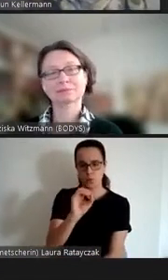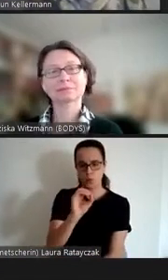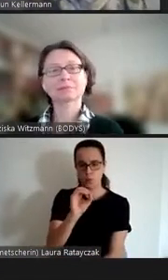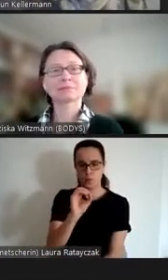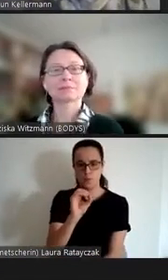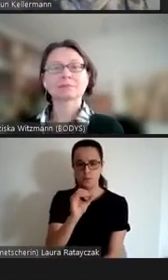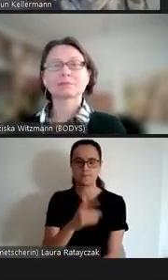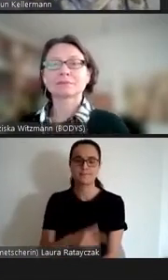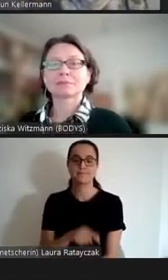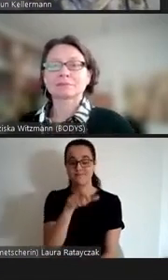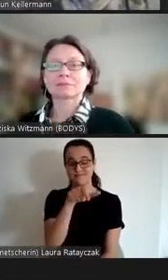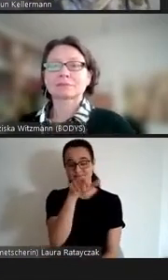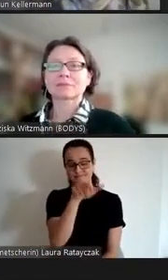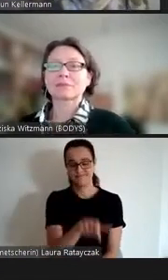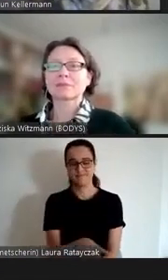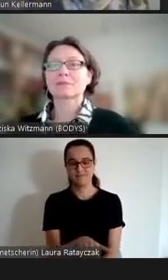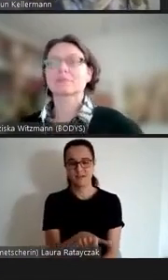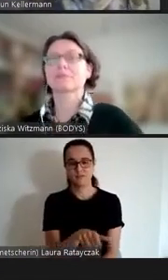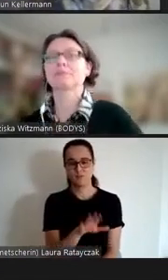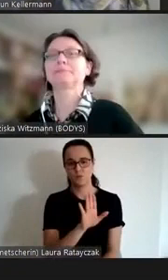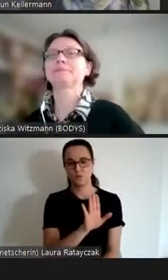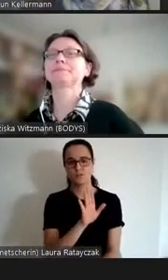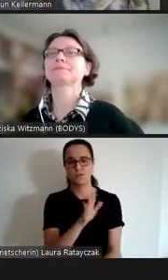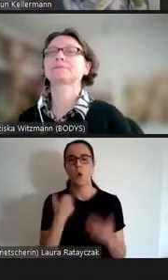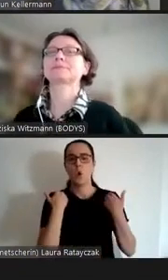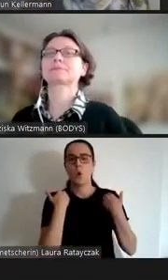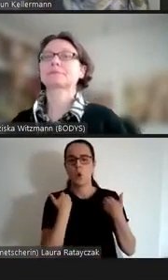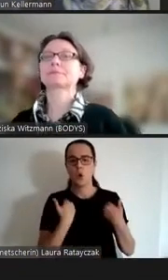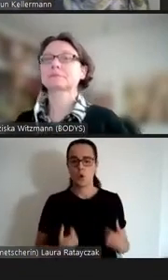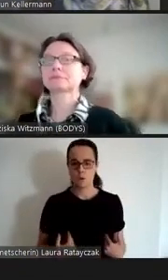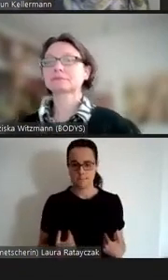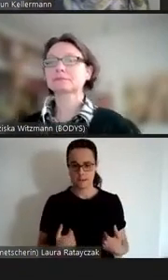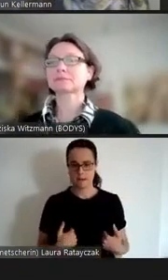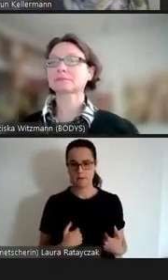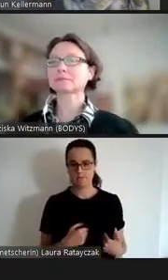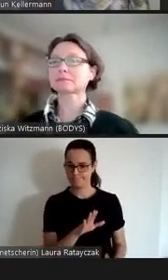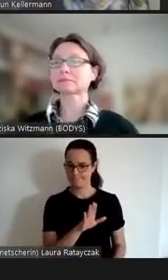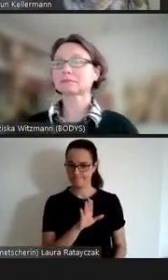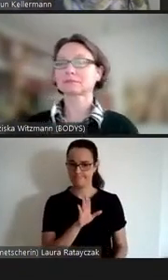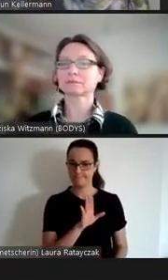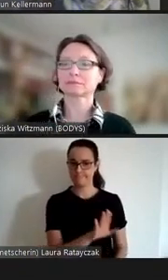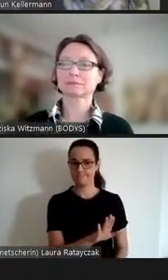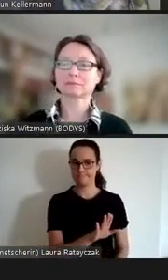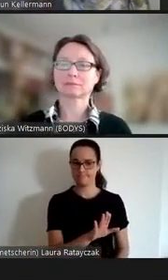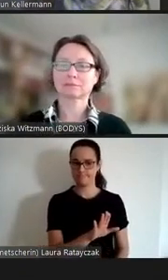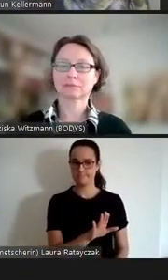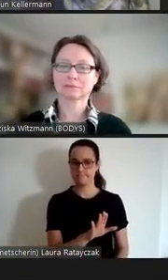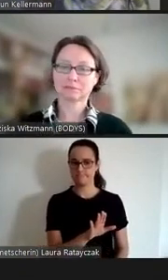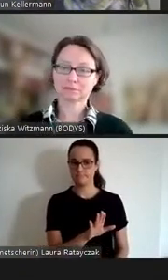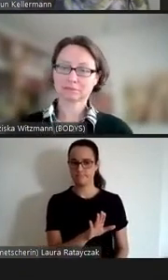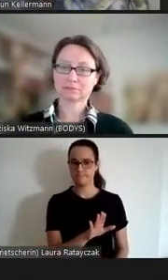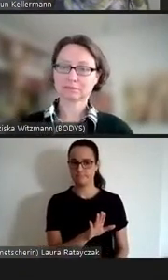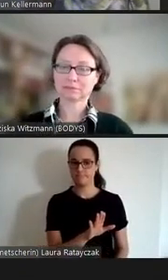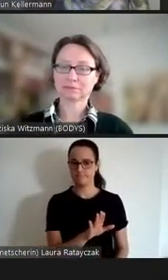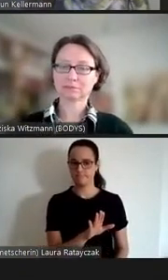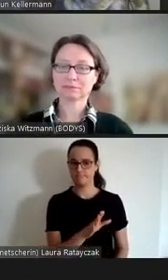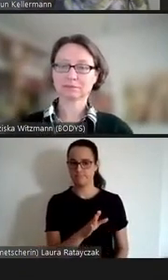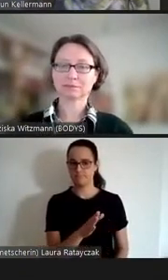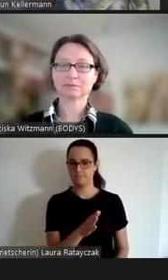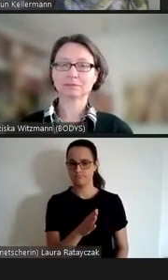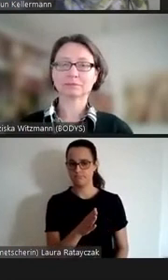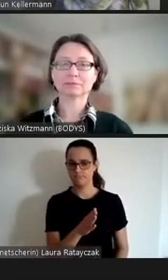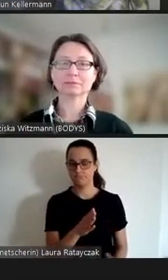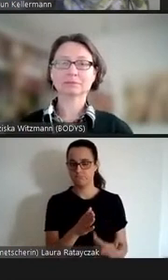die sich oder deren Körper sich der Dichundrom der Erkennbarkeit oder